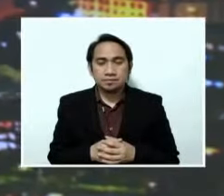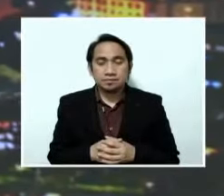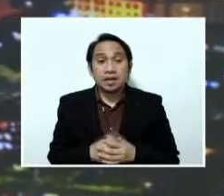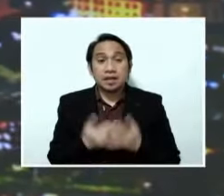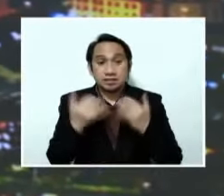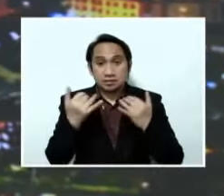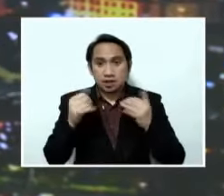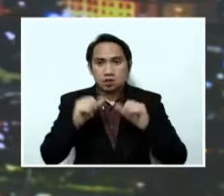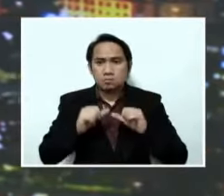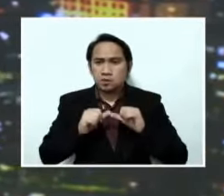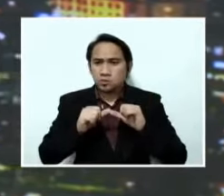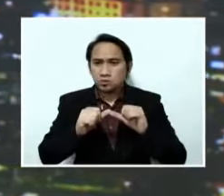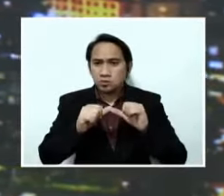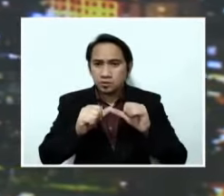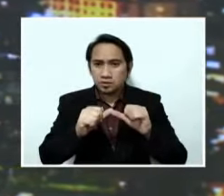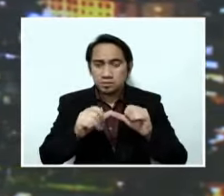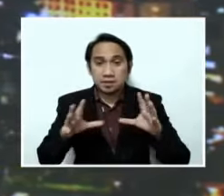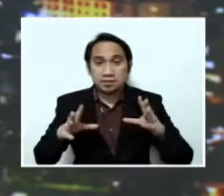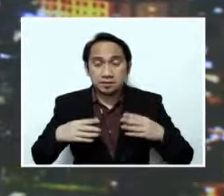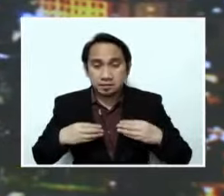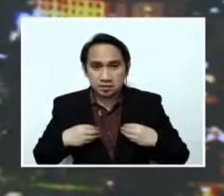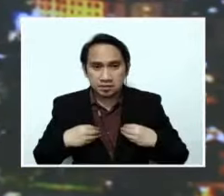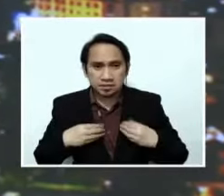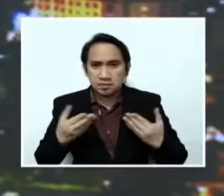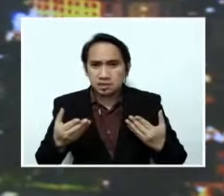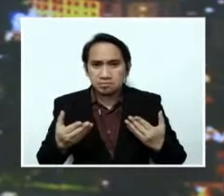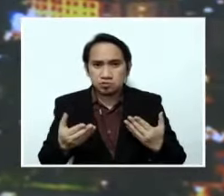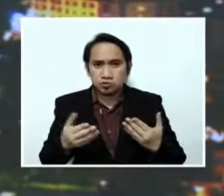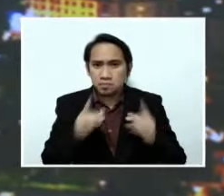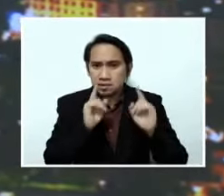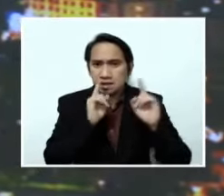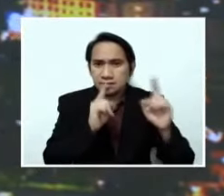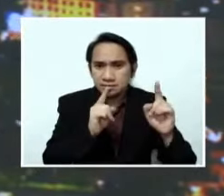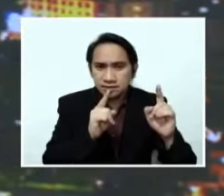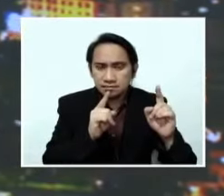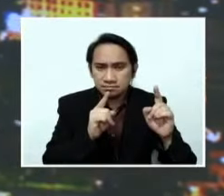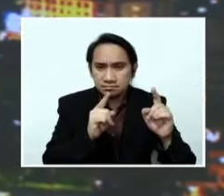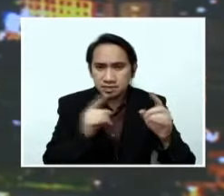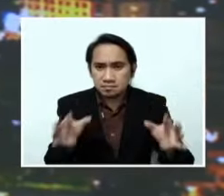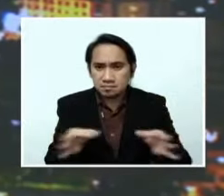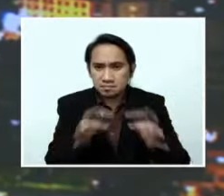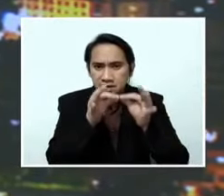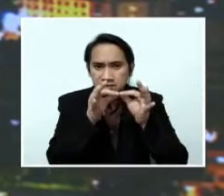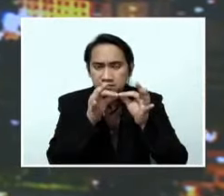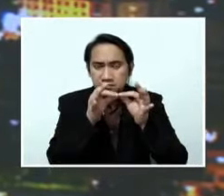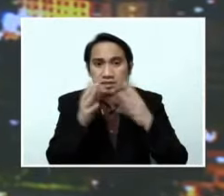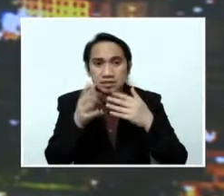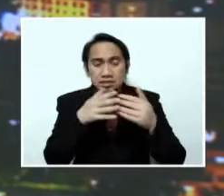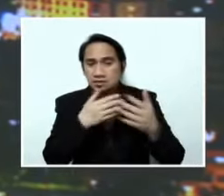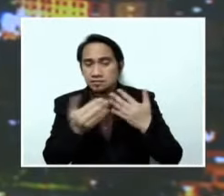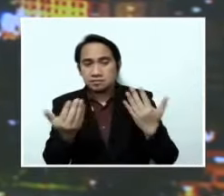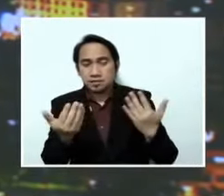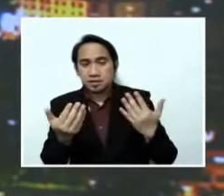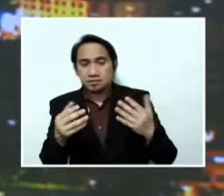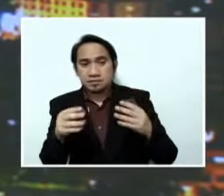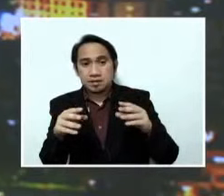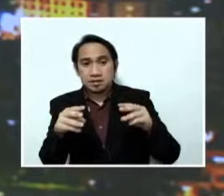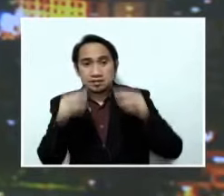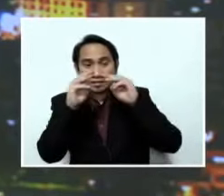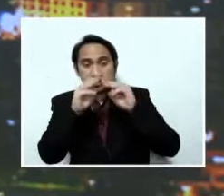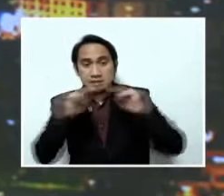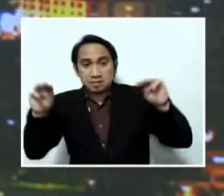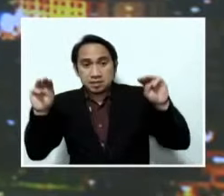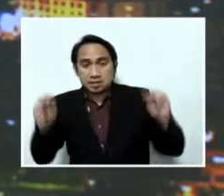Patuloy naman ang pagtanggap sa mga nagsisimba sa Maynila. Ito'y sa kabila na naging babala ng Malacanang na ipasasara ang mga